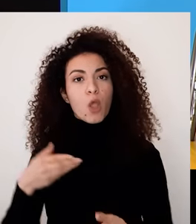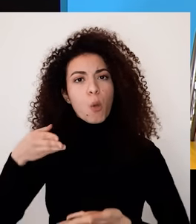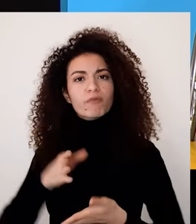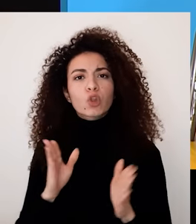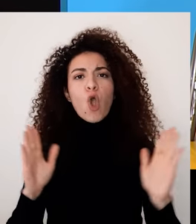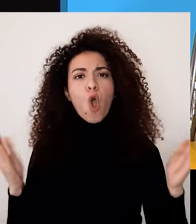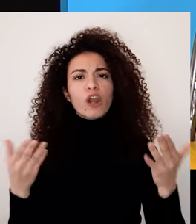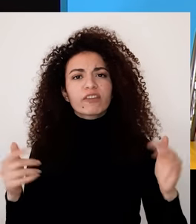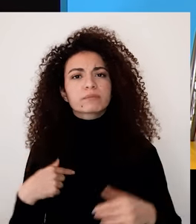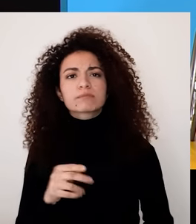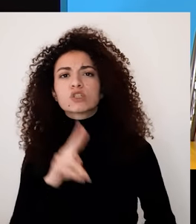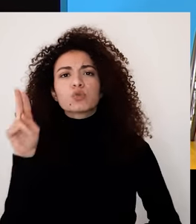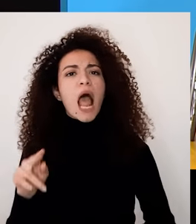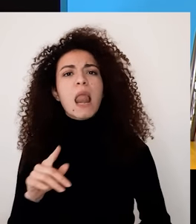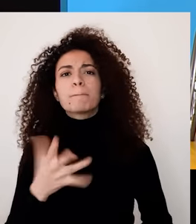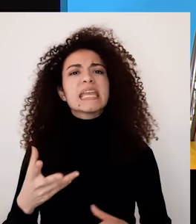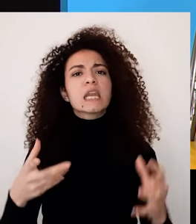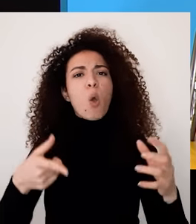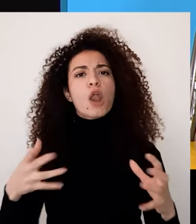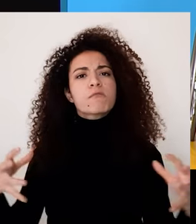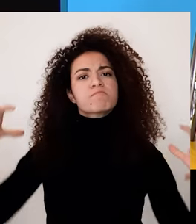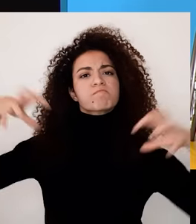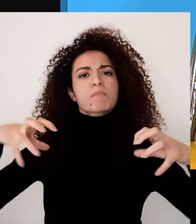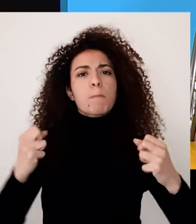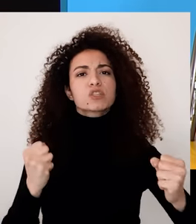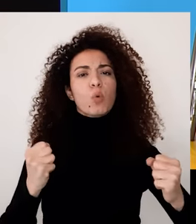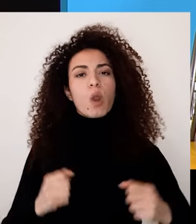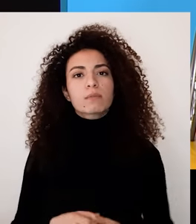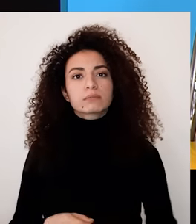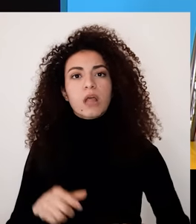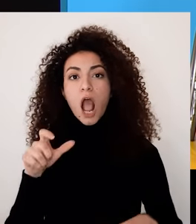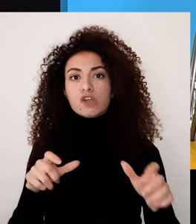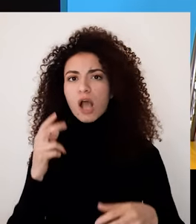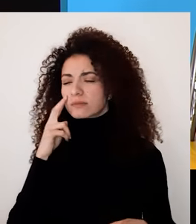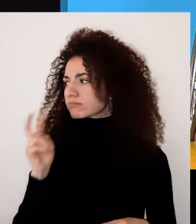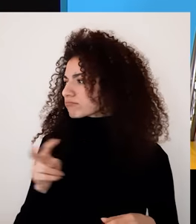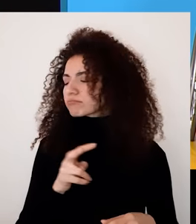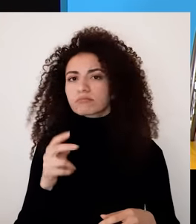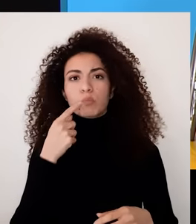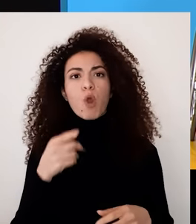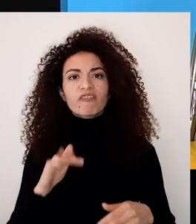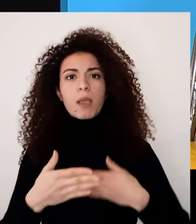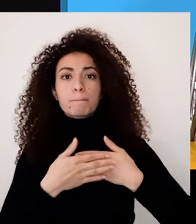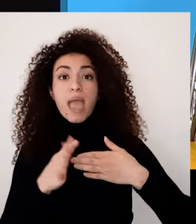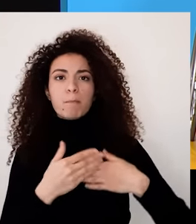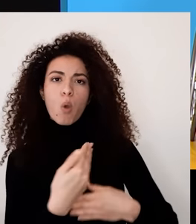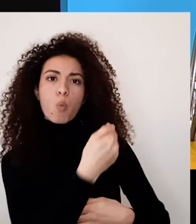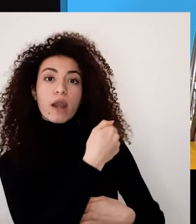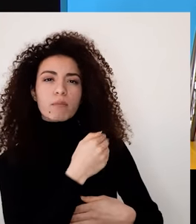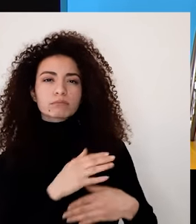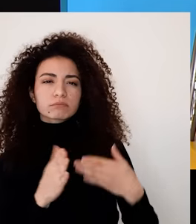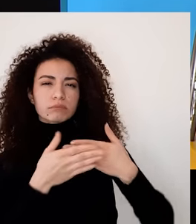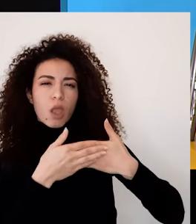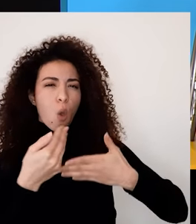بيقول جونسون لما فوت على غرفة مزدحمة أسأل من هو المسيطر هون بينظر الناس لبعضهم وبيشيروا